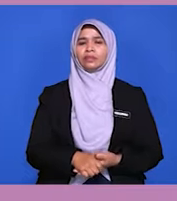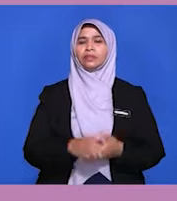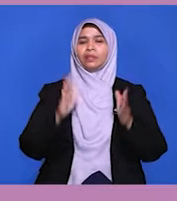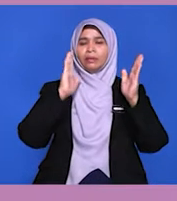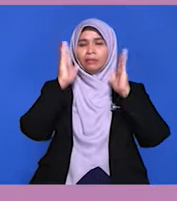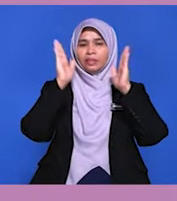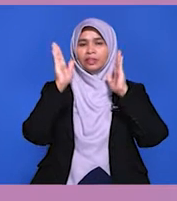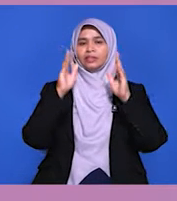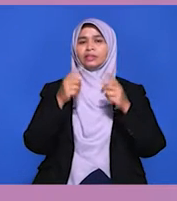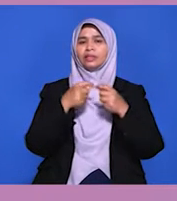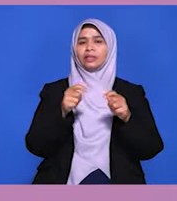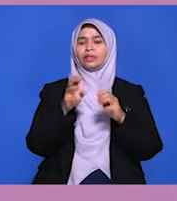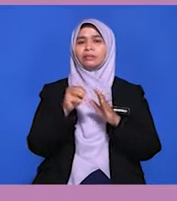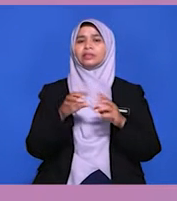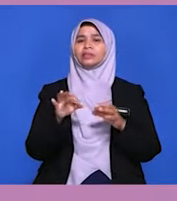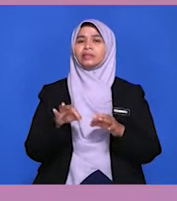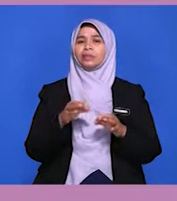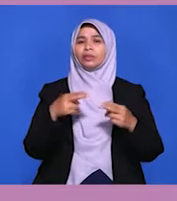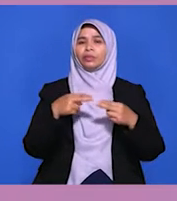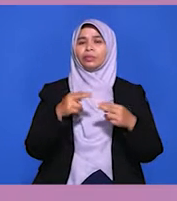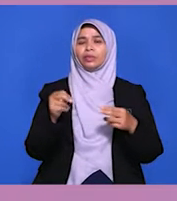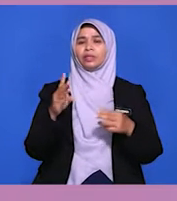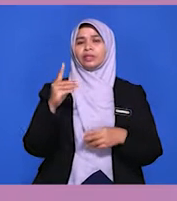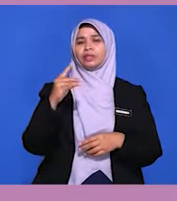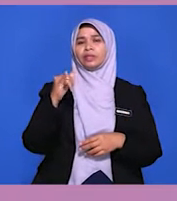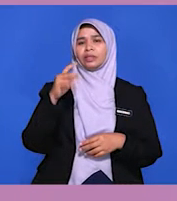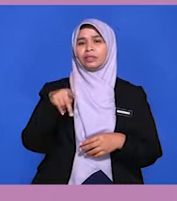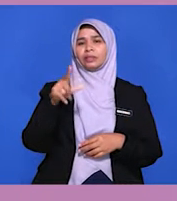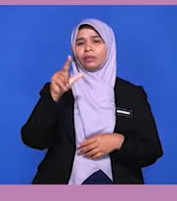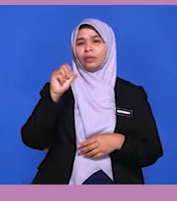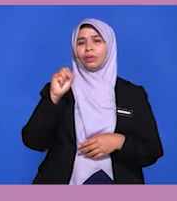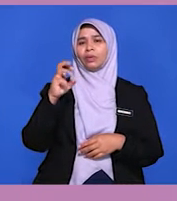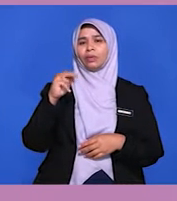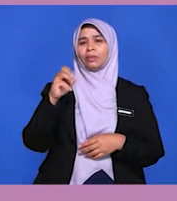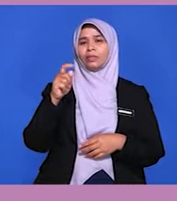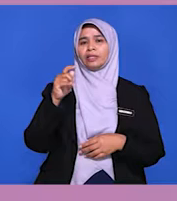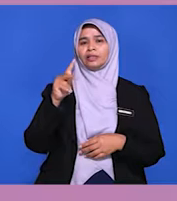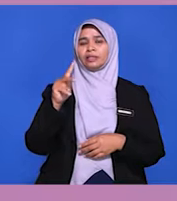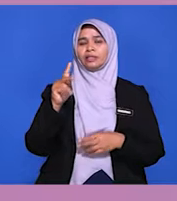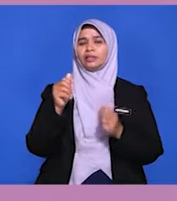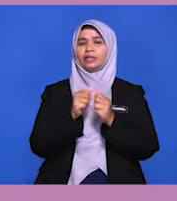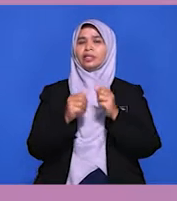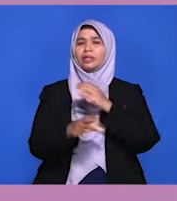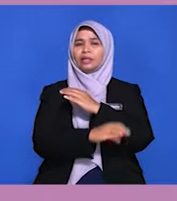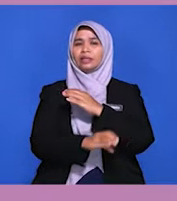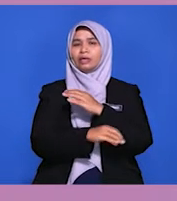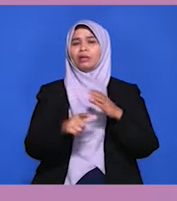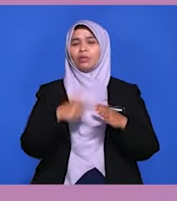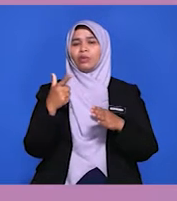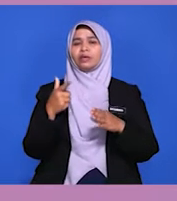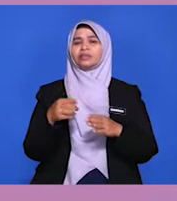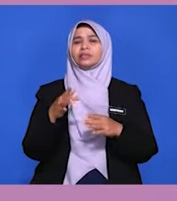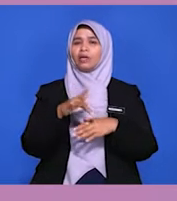dahulu. Malaysia menjalin hubungan diplomatik dengan negara luar semenjak awal